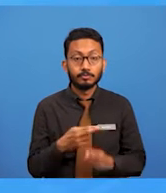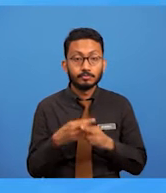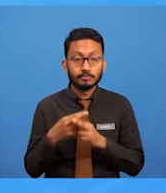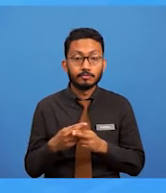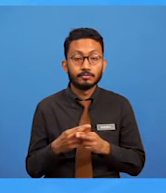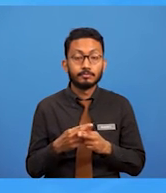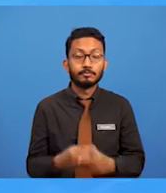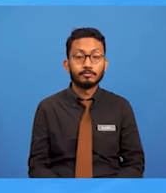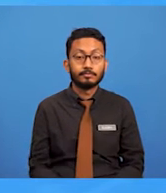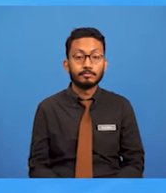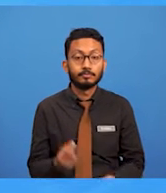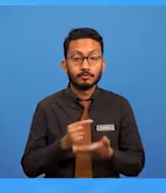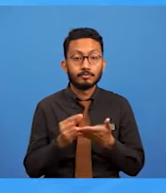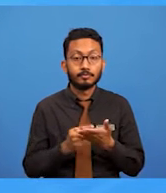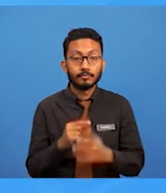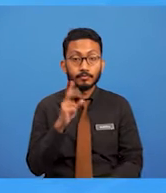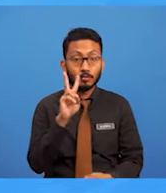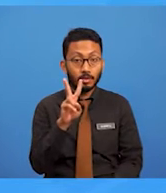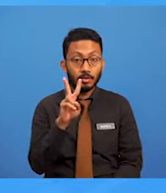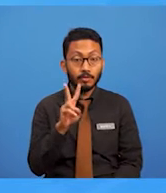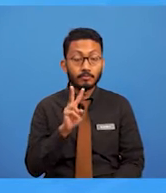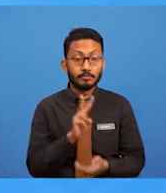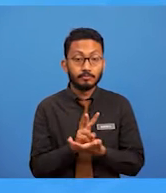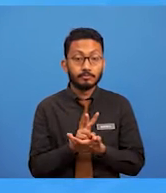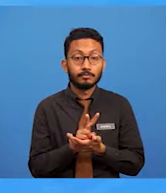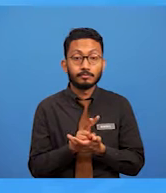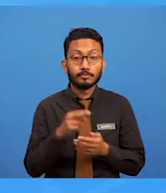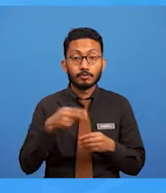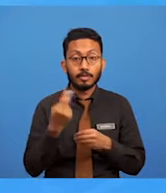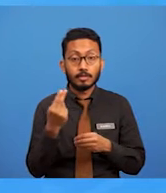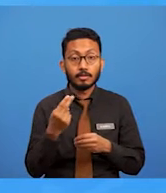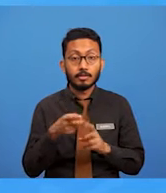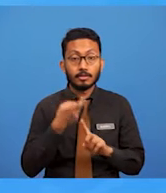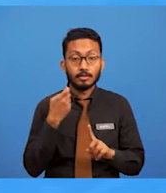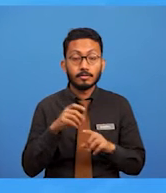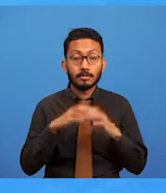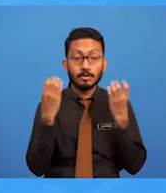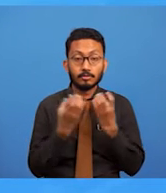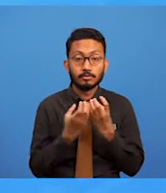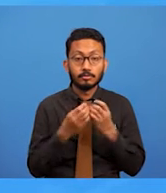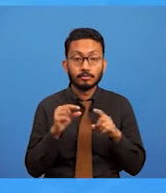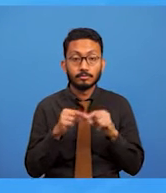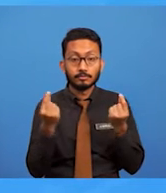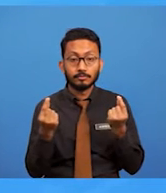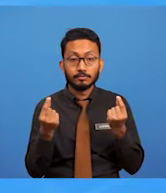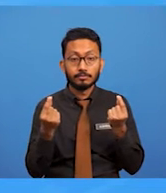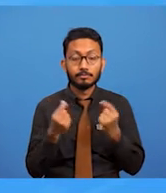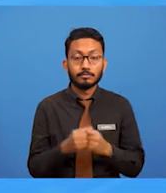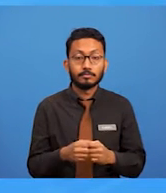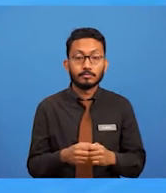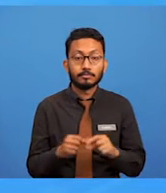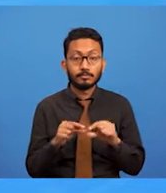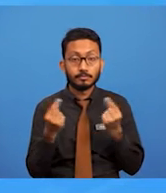Grafik vektor pada dasarnya dihasilkan daripada kumpulan garisan-garisan.